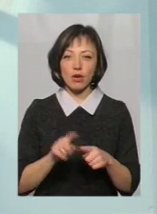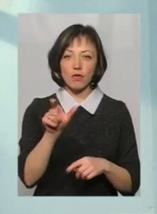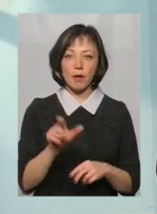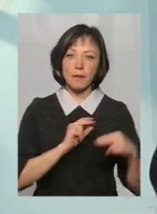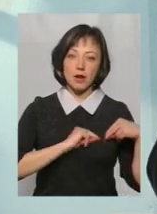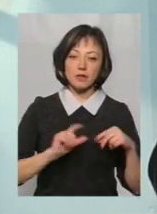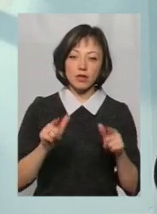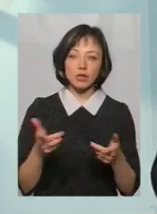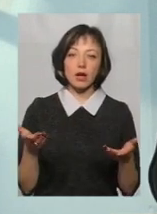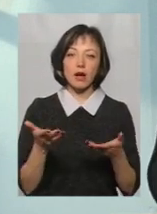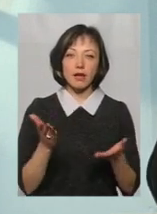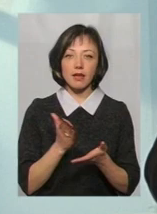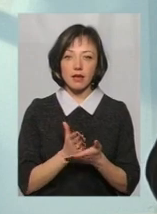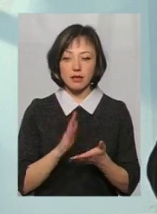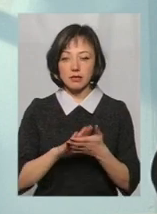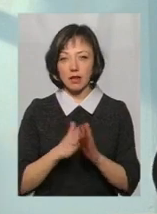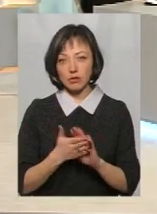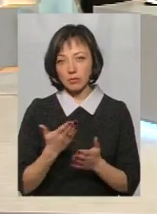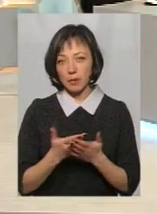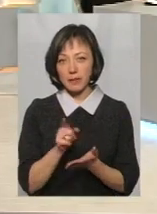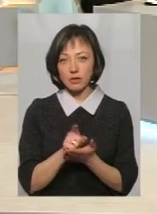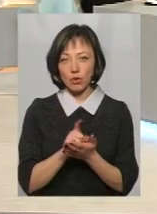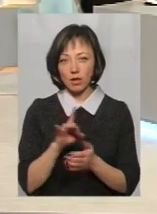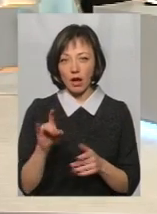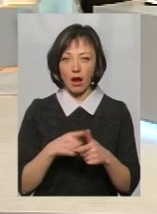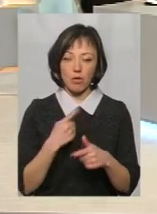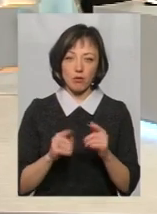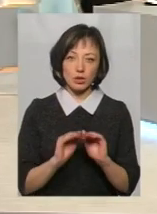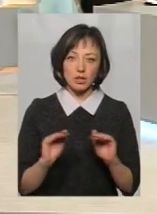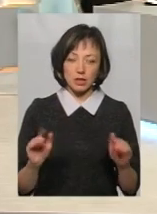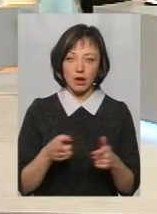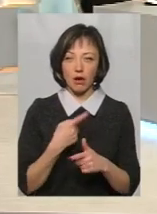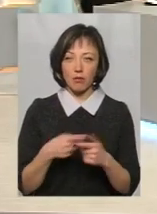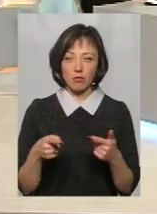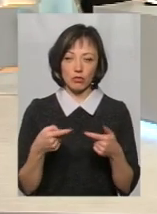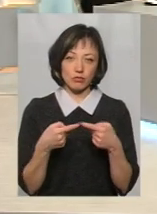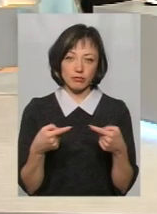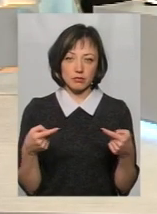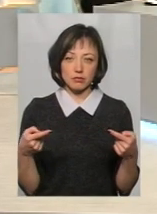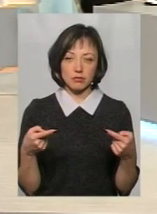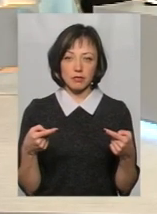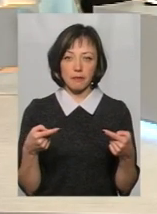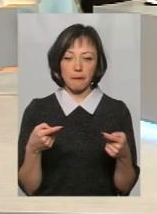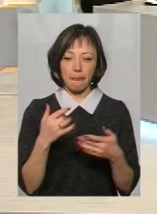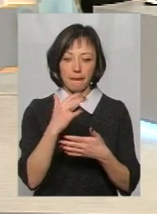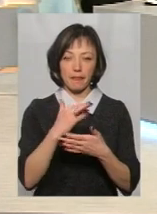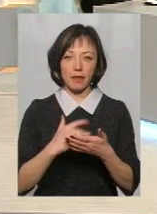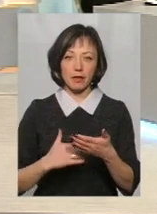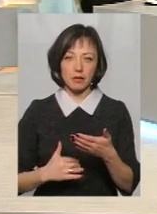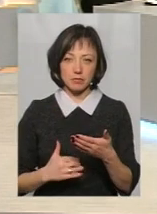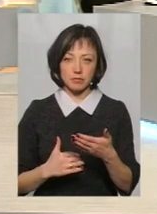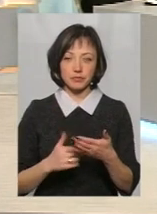працевлаштована, який в неї є статус. Наприклад, якщо це пенсіонери або діти, або там ряд перерахований